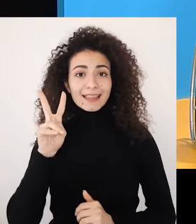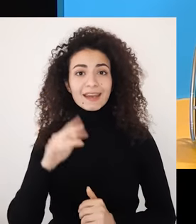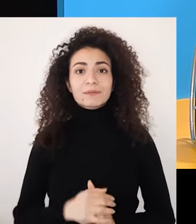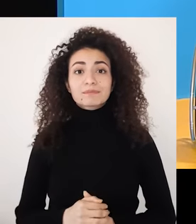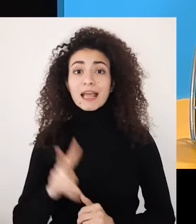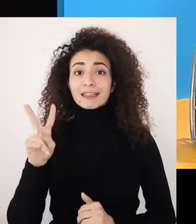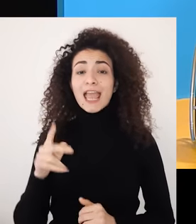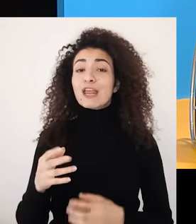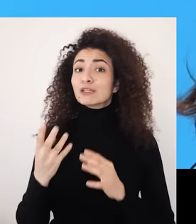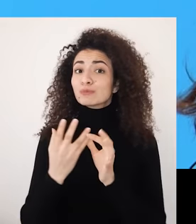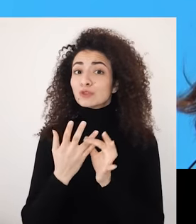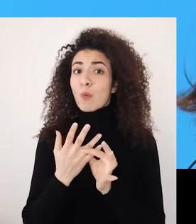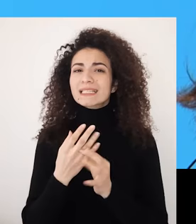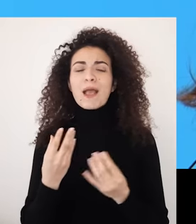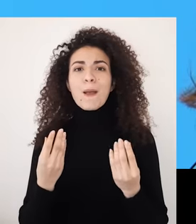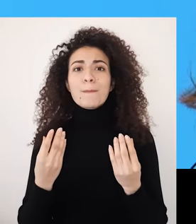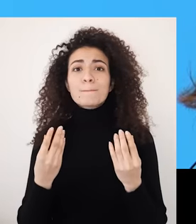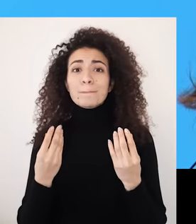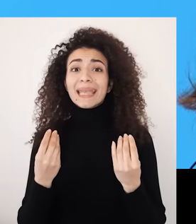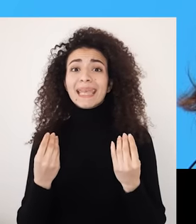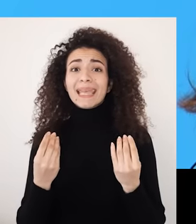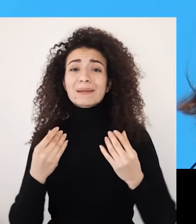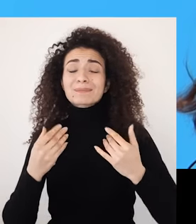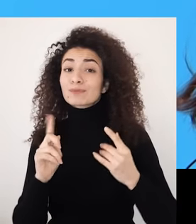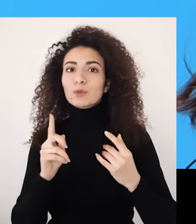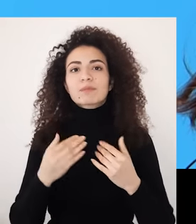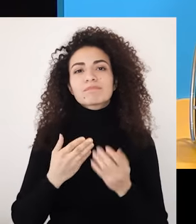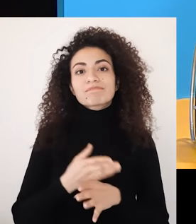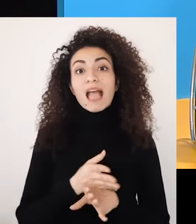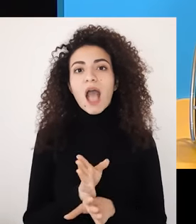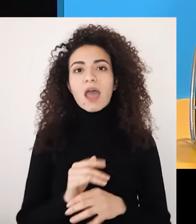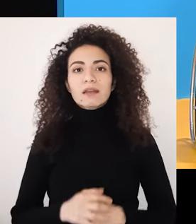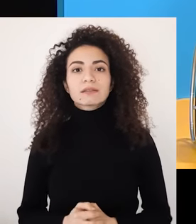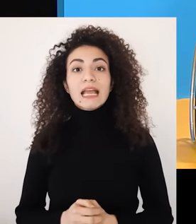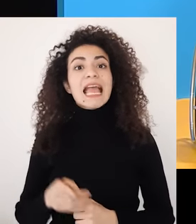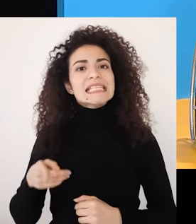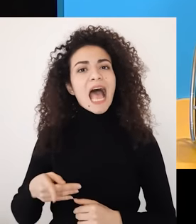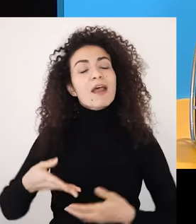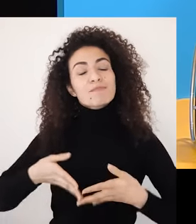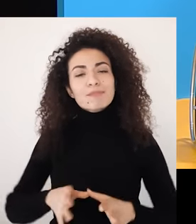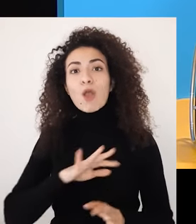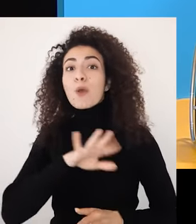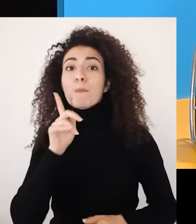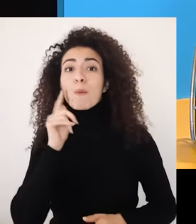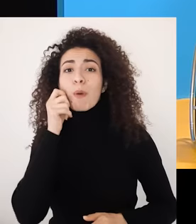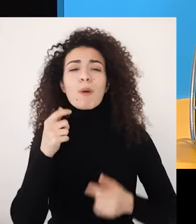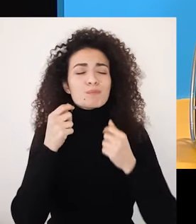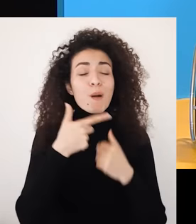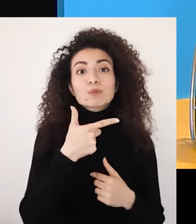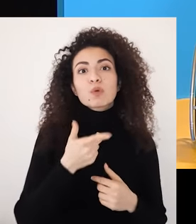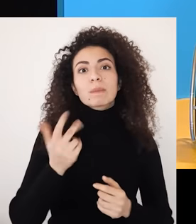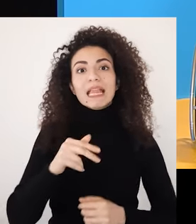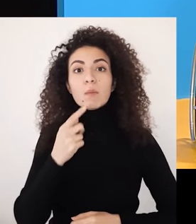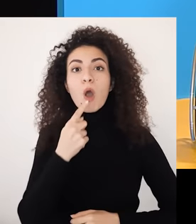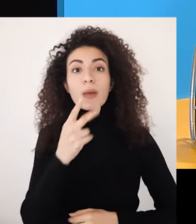الطفل البكر لزياد وليلة المتزوجين عن عمر كبير نسبياً ولادة سارة كانت مصدر سعادي للأهل إلى